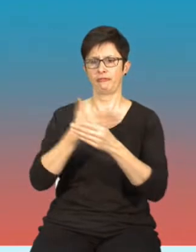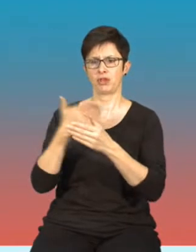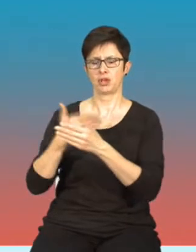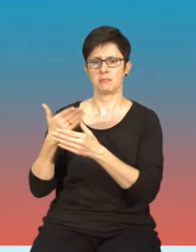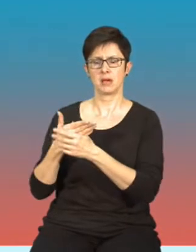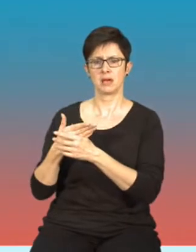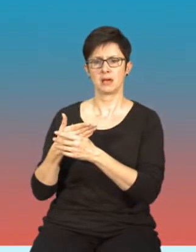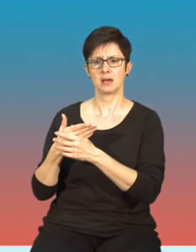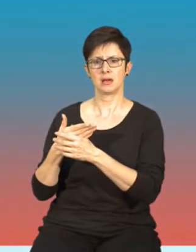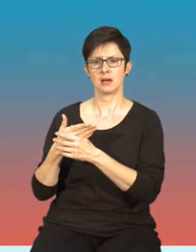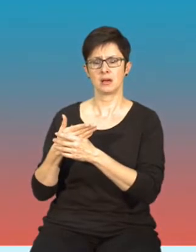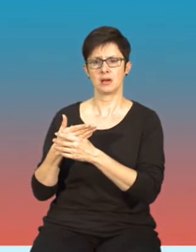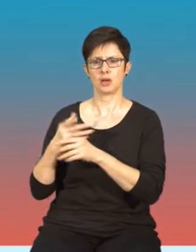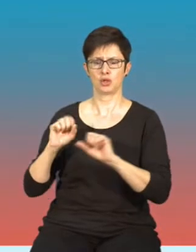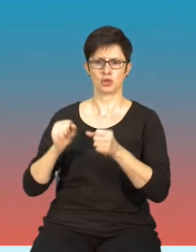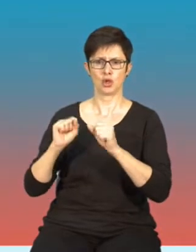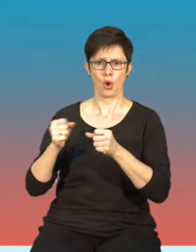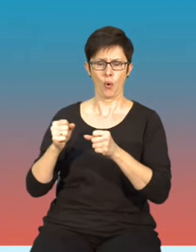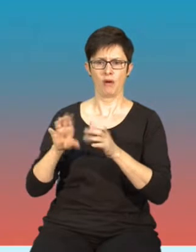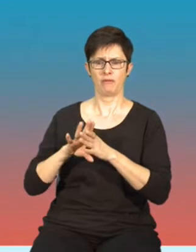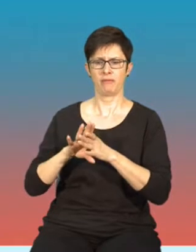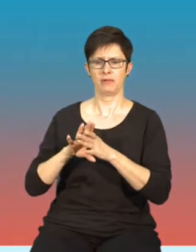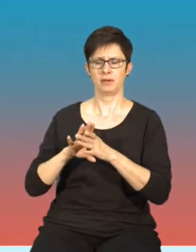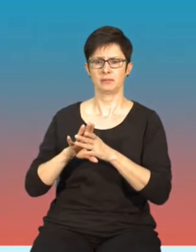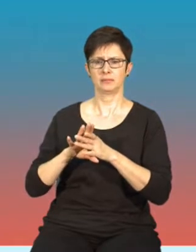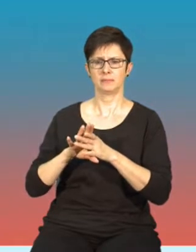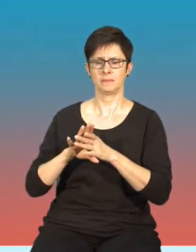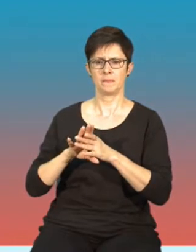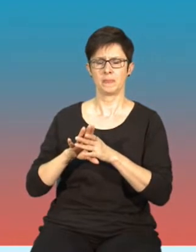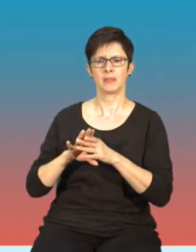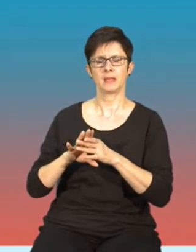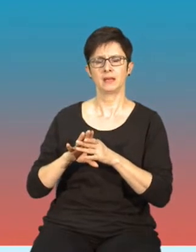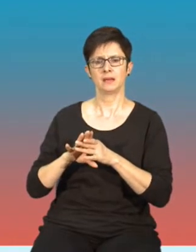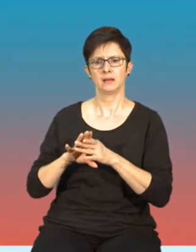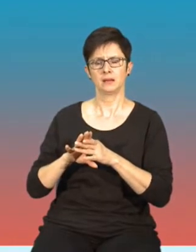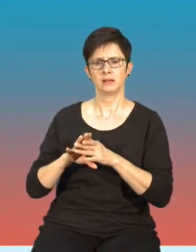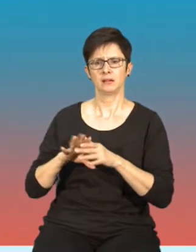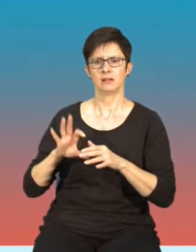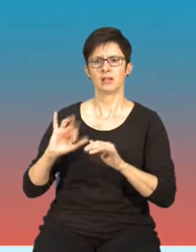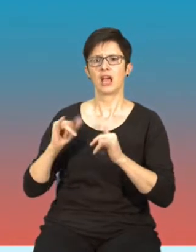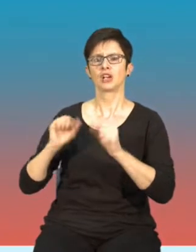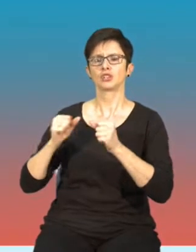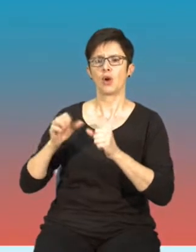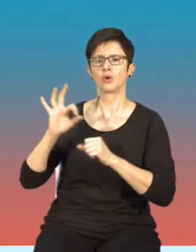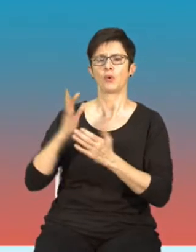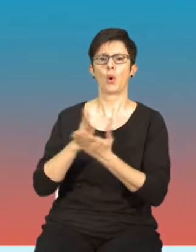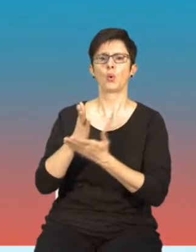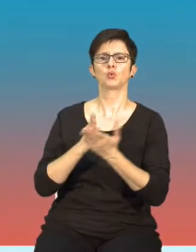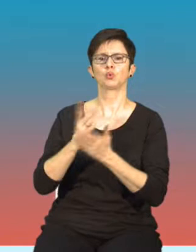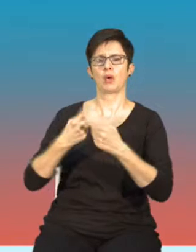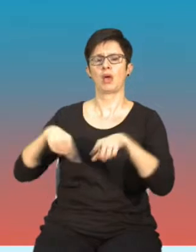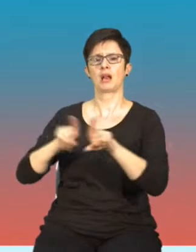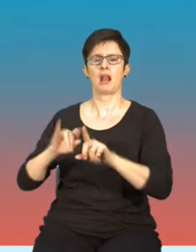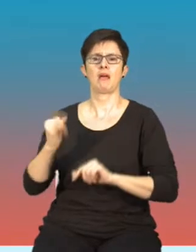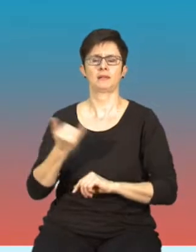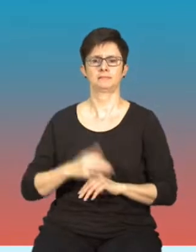funkcjonują, w oparciu o które swoje usługi realizują.